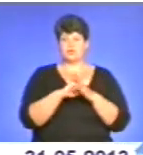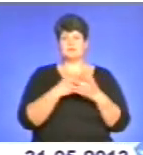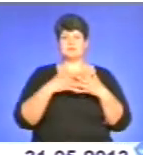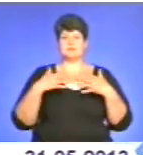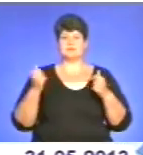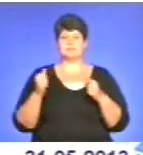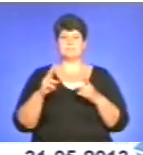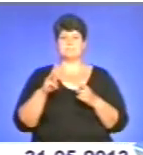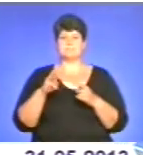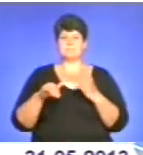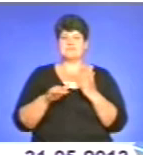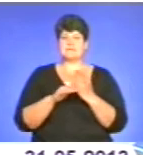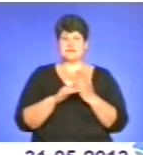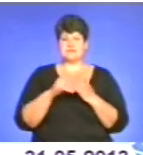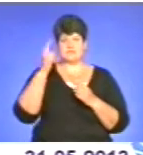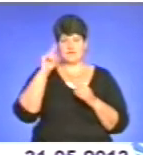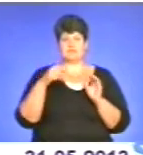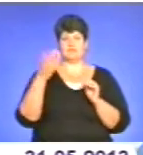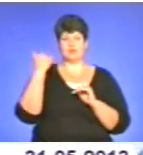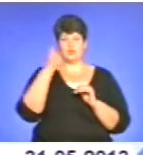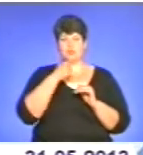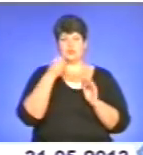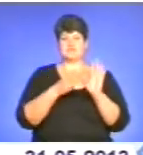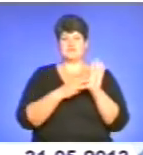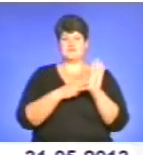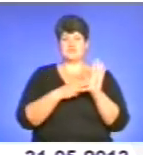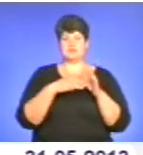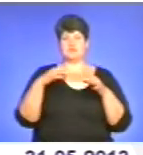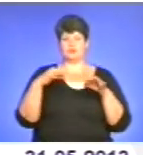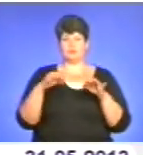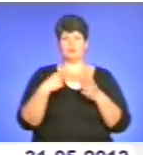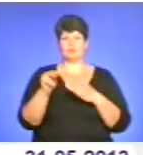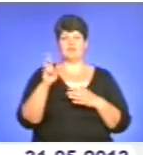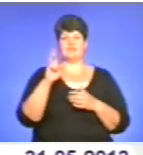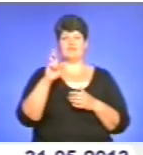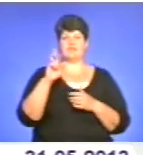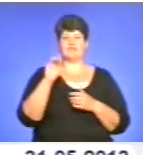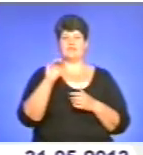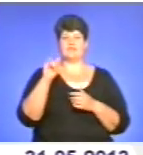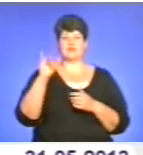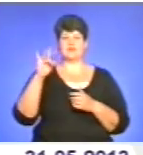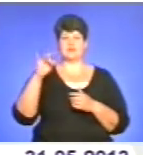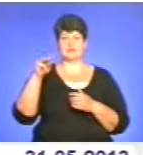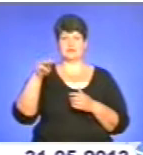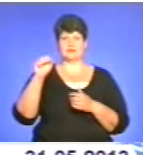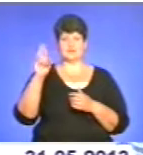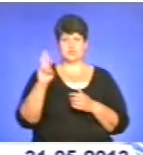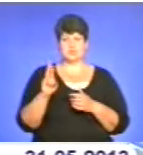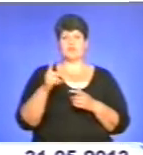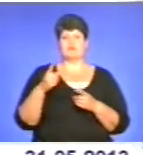Знаєте, в минулому році вісім автомобілів закупів «Фіртаж» в Заліщицькому районі. І там з нас вже є